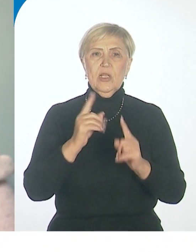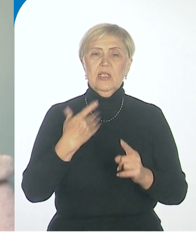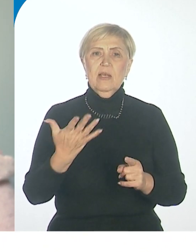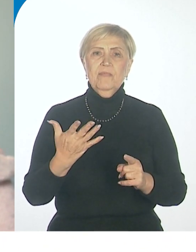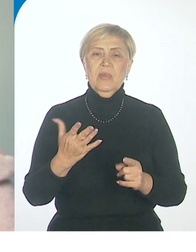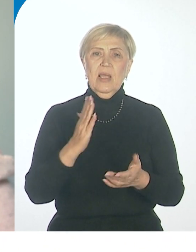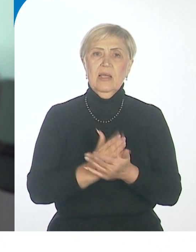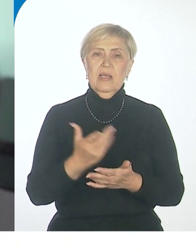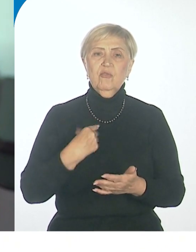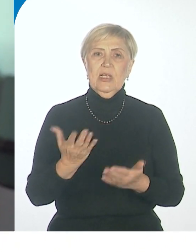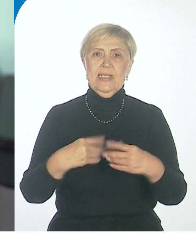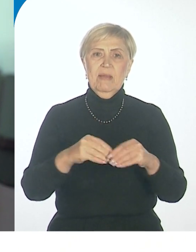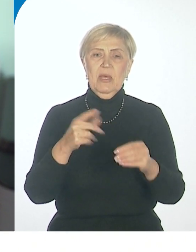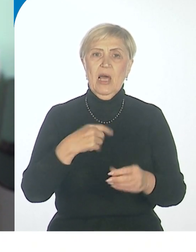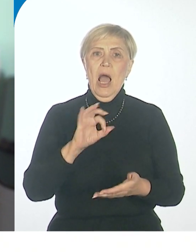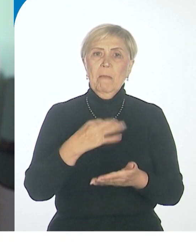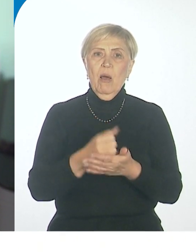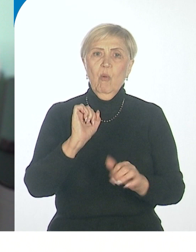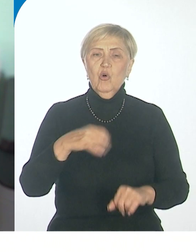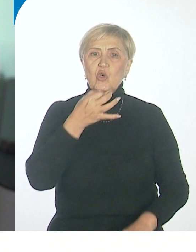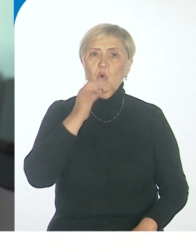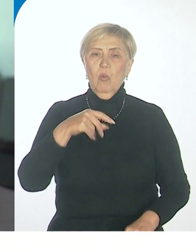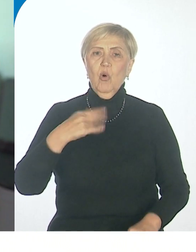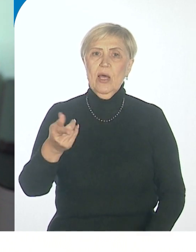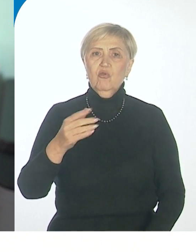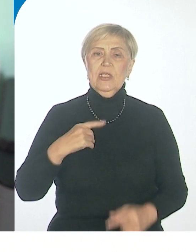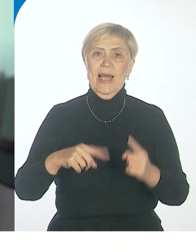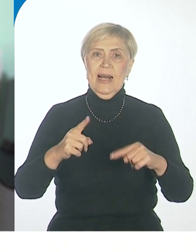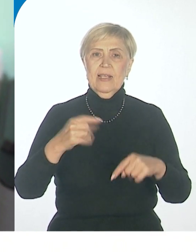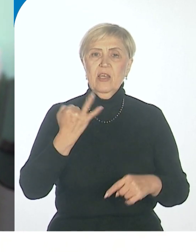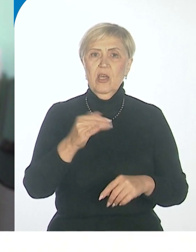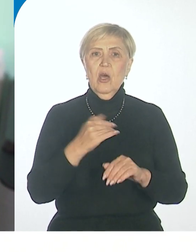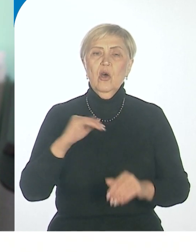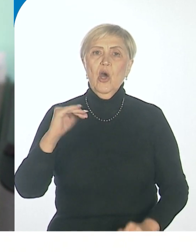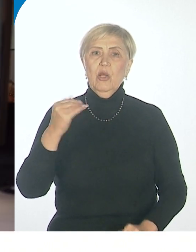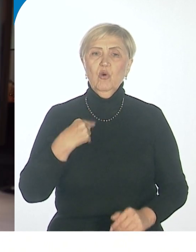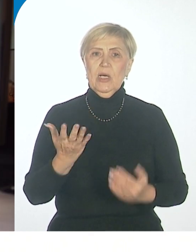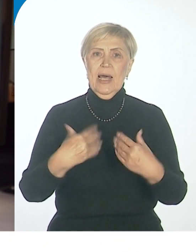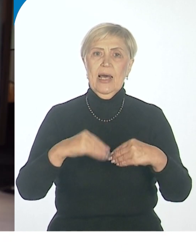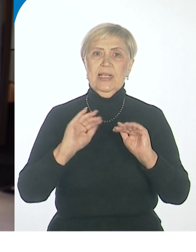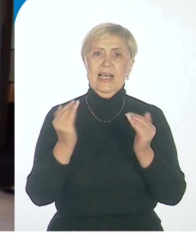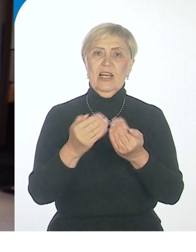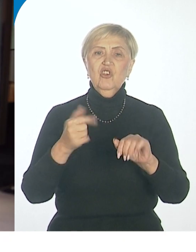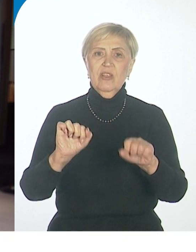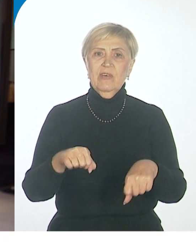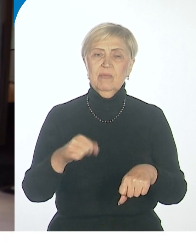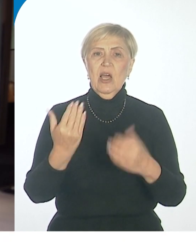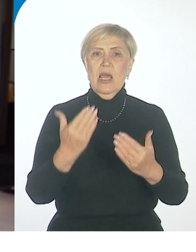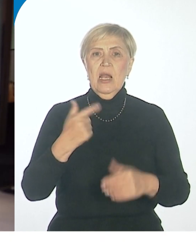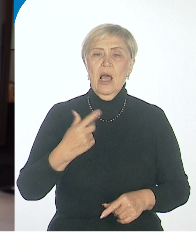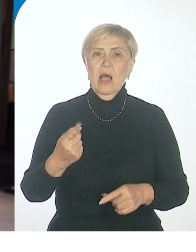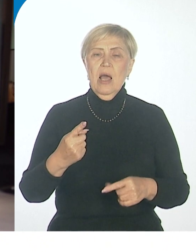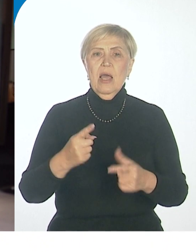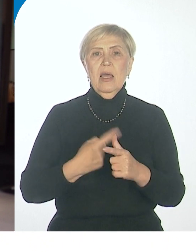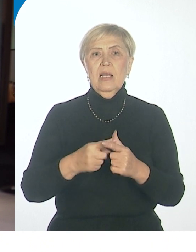приемные в Орди». Обратиться туда может любой родитель ребенка с ограниченными возможностями здоровья. Или родитель взрослого человека с